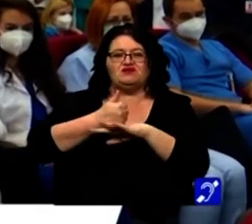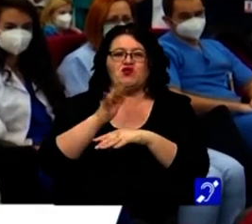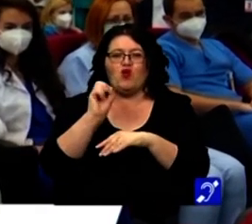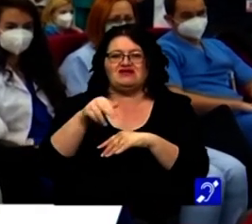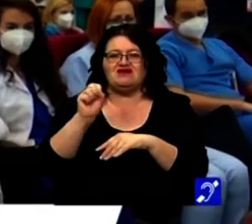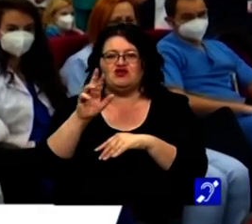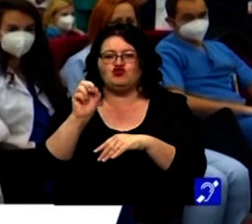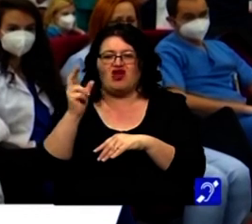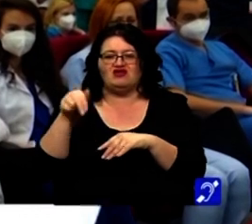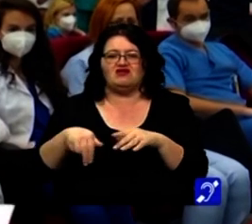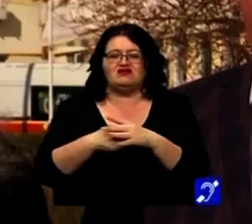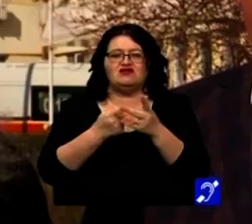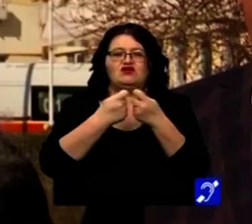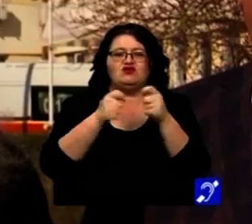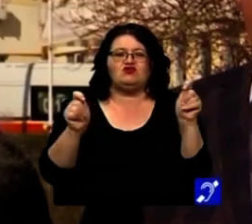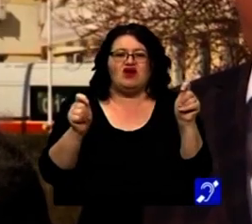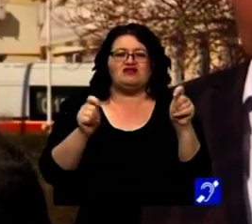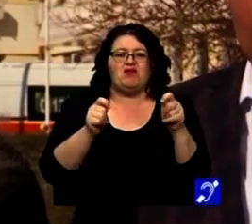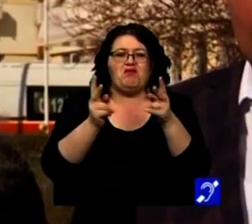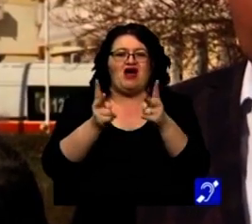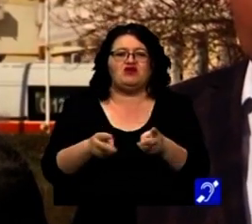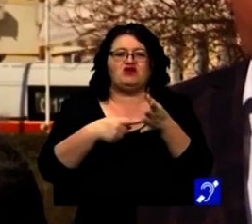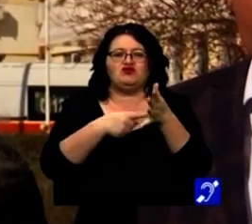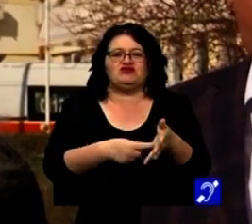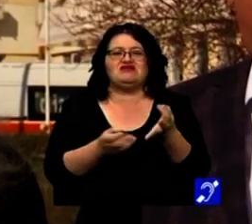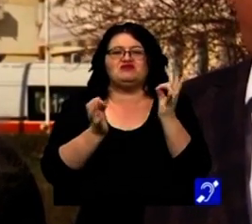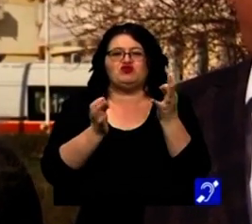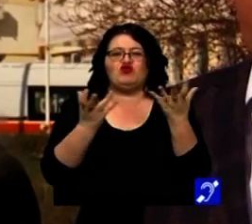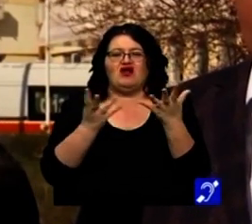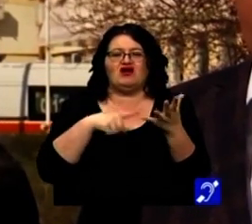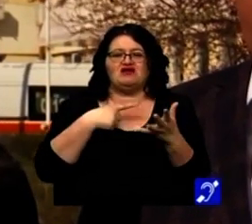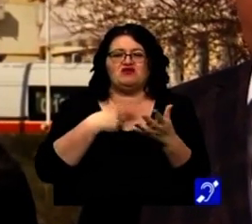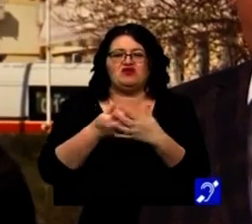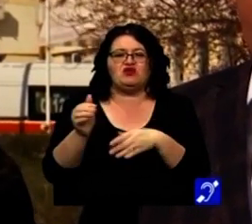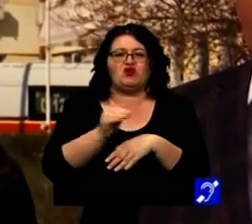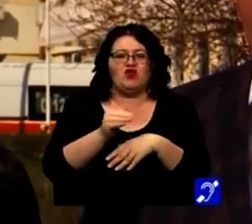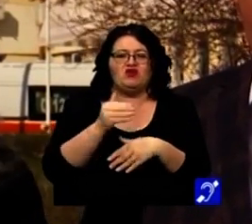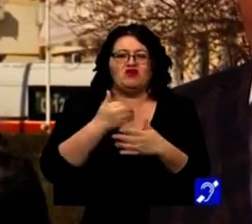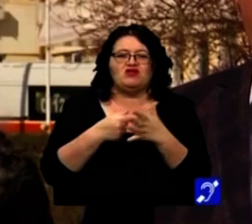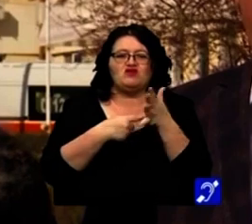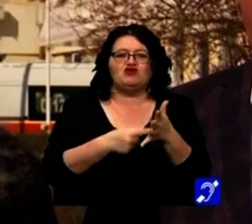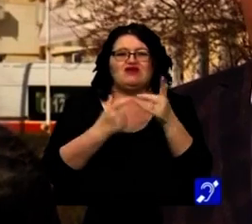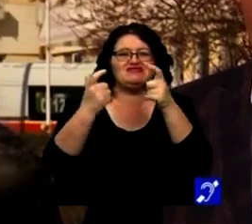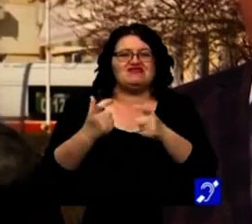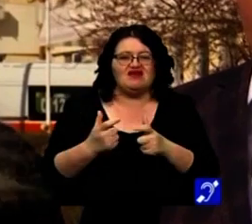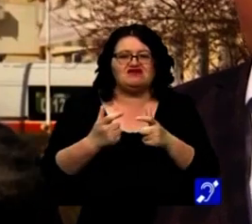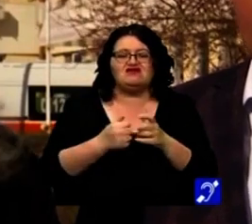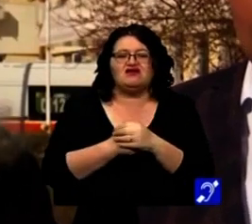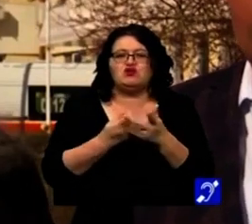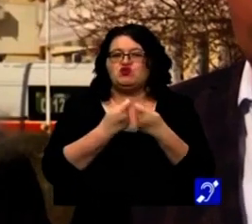Ioan Selejan. Toate paturile aceste speciale care sunt pentru copii, pentru această secție,